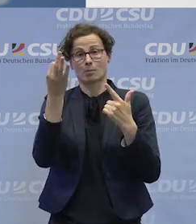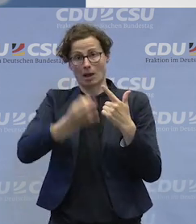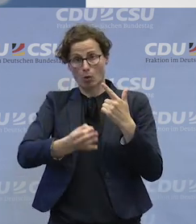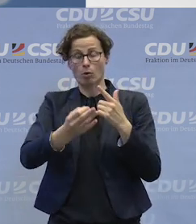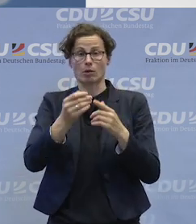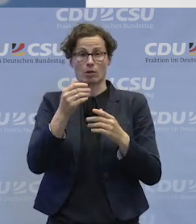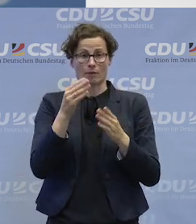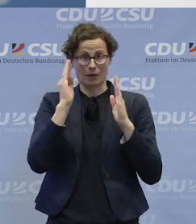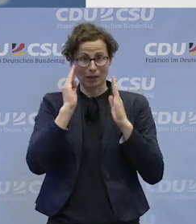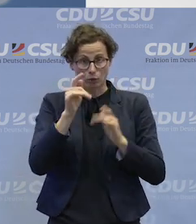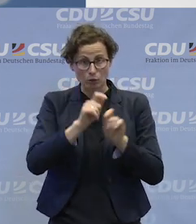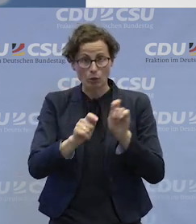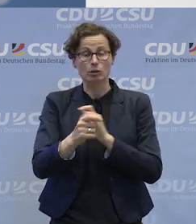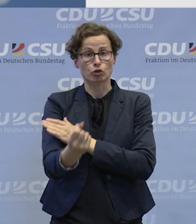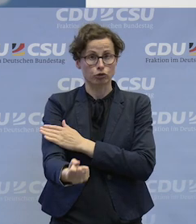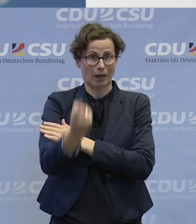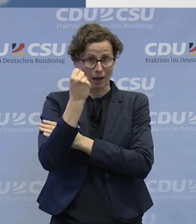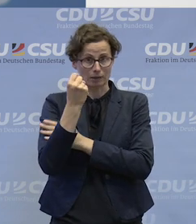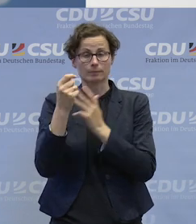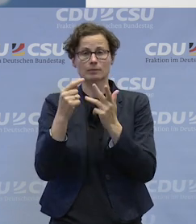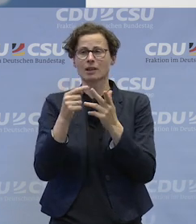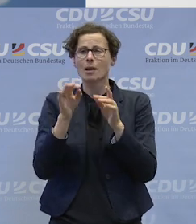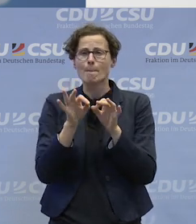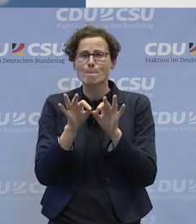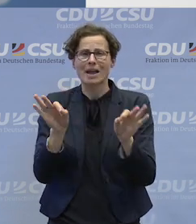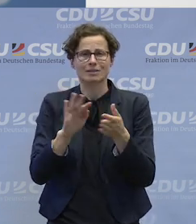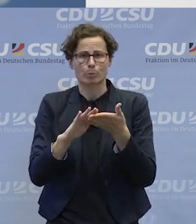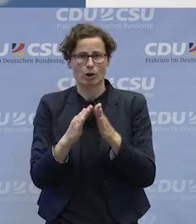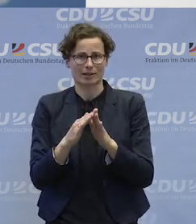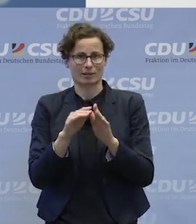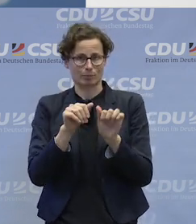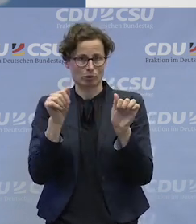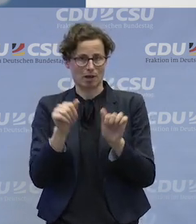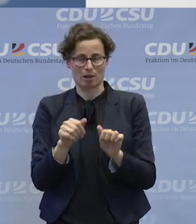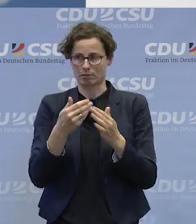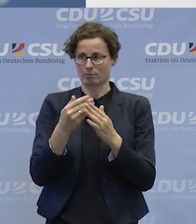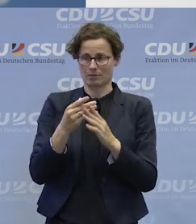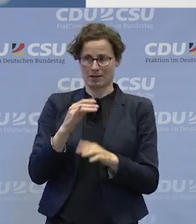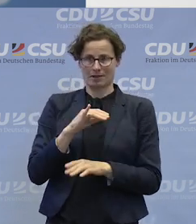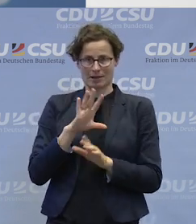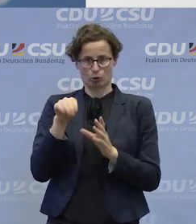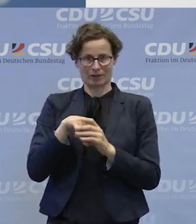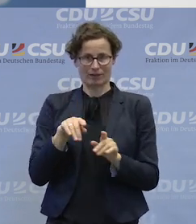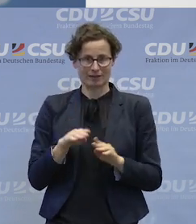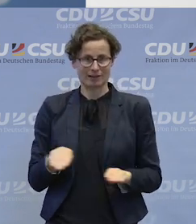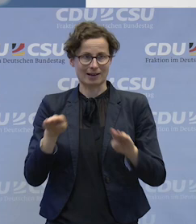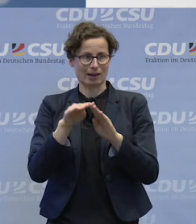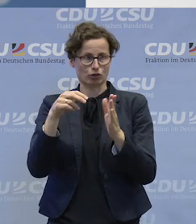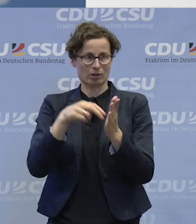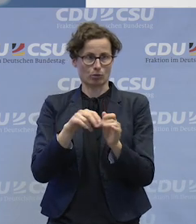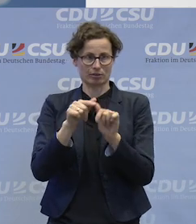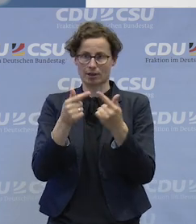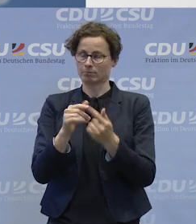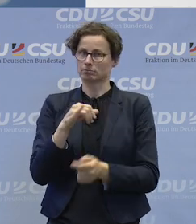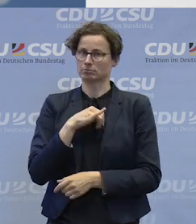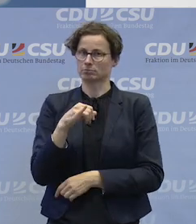wünschen würde. Ich finde so Best-Practice-Modelle wie ein inklusives Gleichstellungsteam sehr spannend und interessant. Ich habe inzwischen